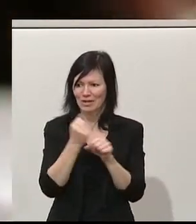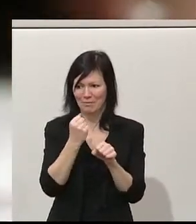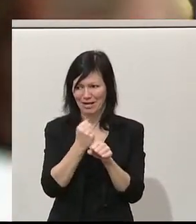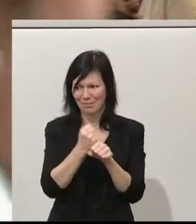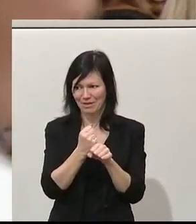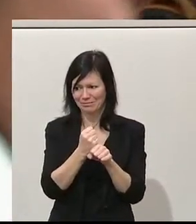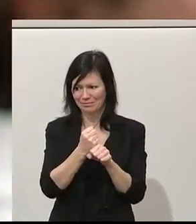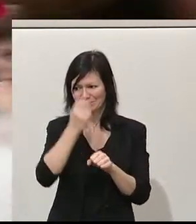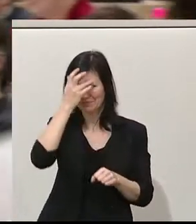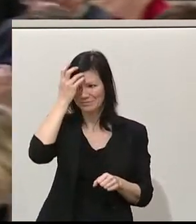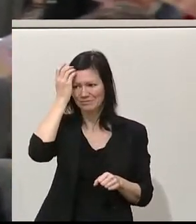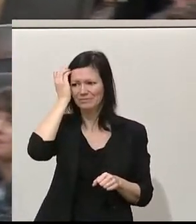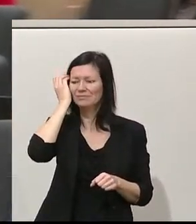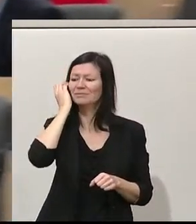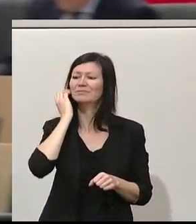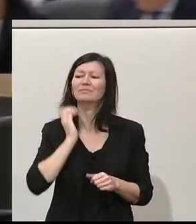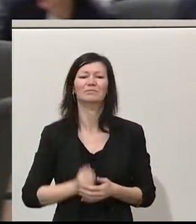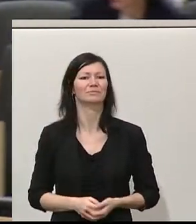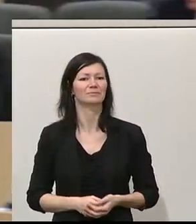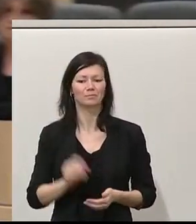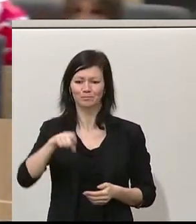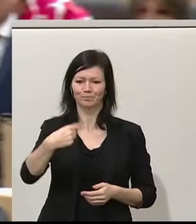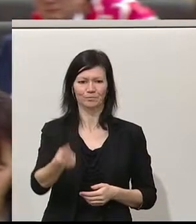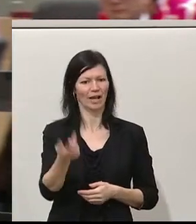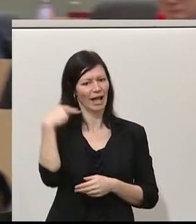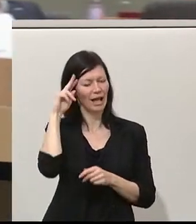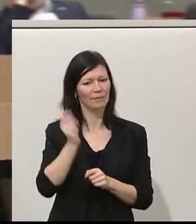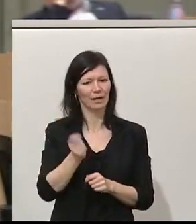Als nächster Wort Herr Abgeordneter Nikolaus Scherack.